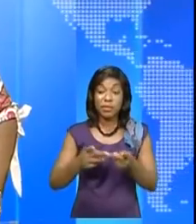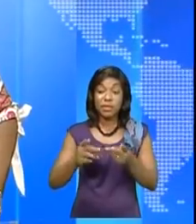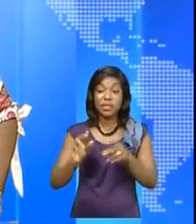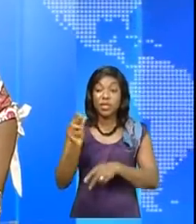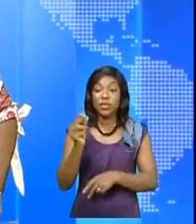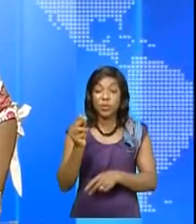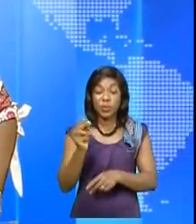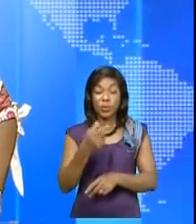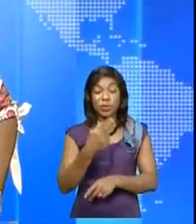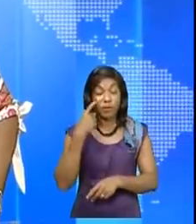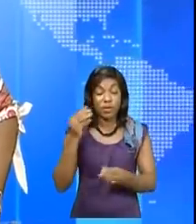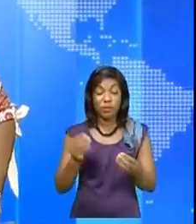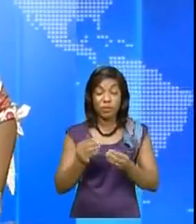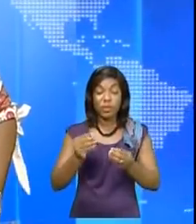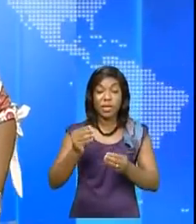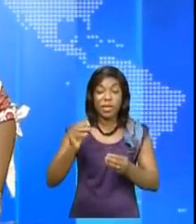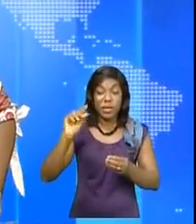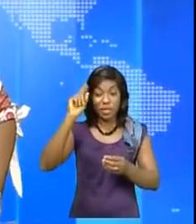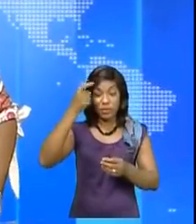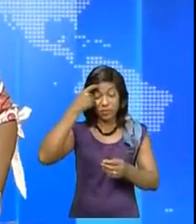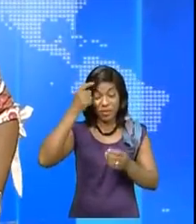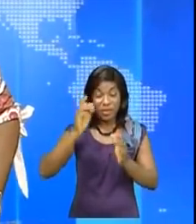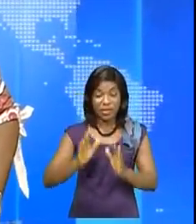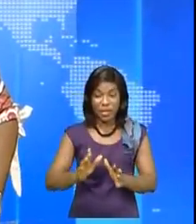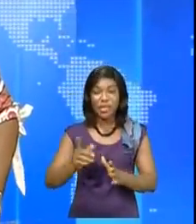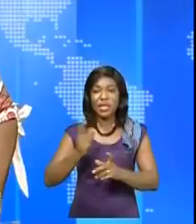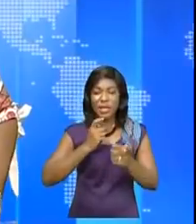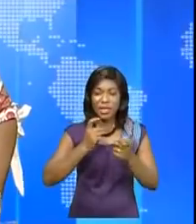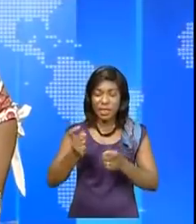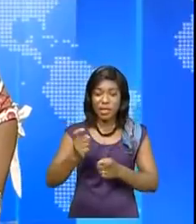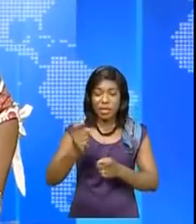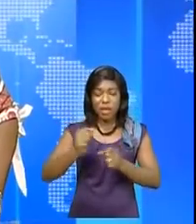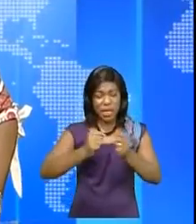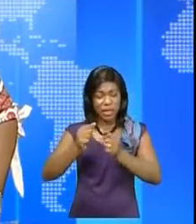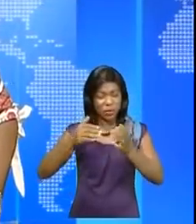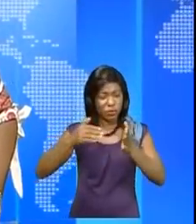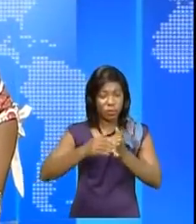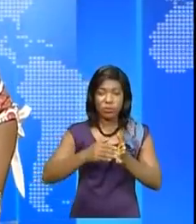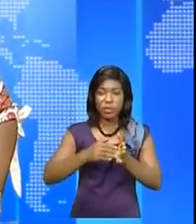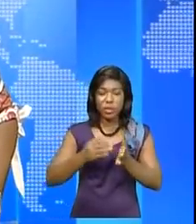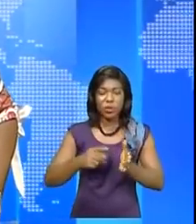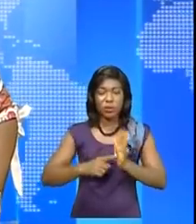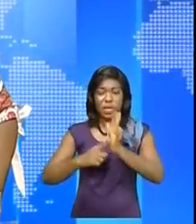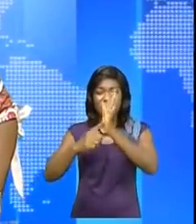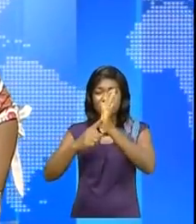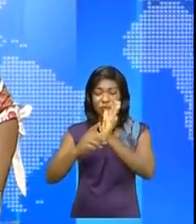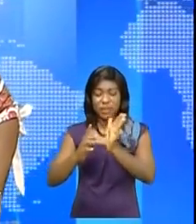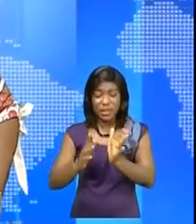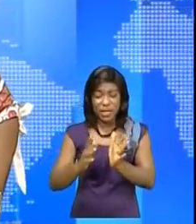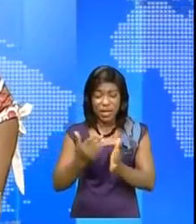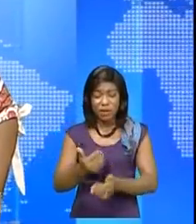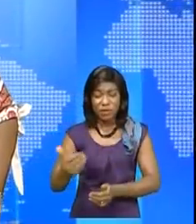province intérimaire de réaffirmer son engagement dans la lutte contre ce phénomène qui expose les enfants à l'âge de